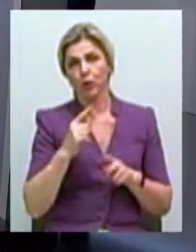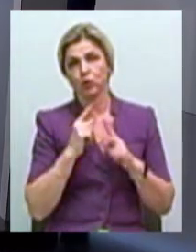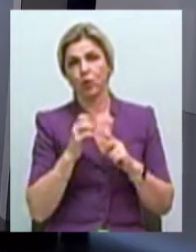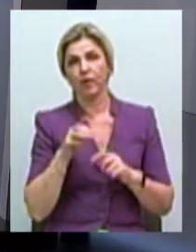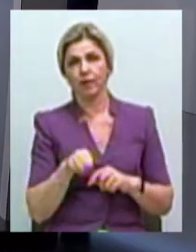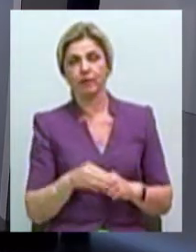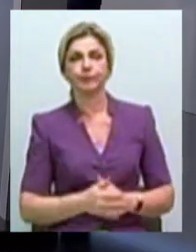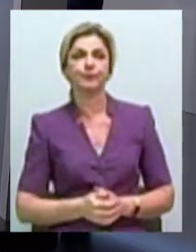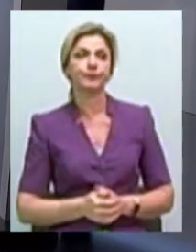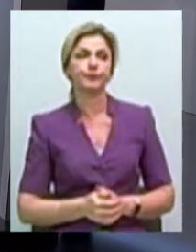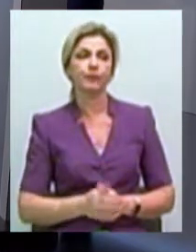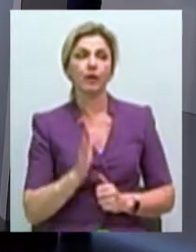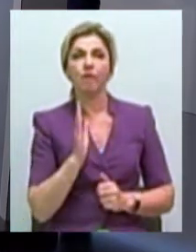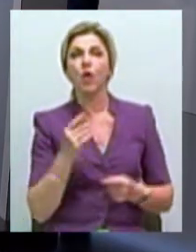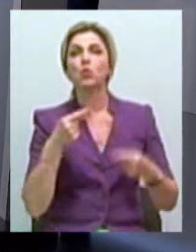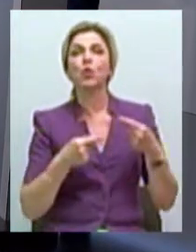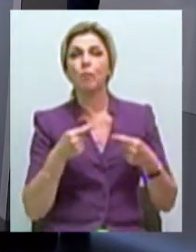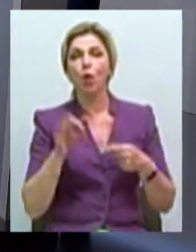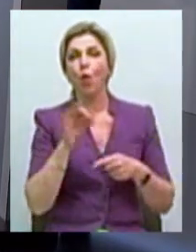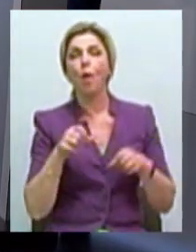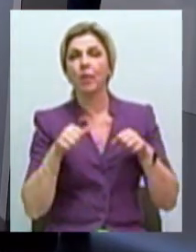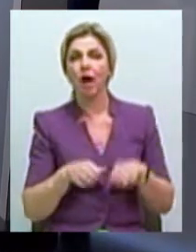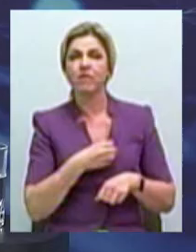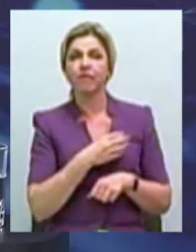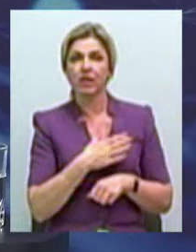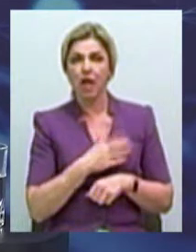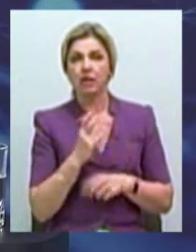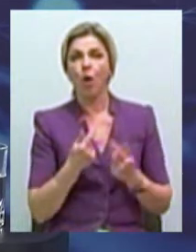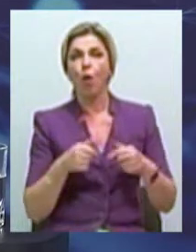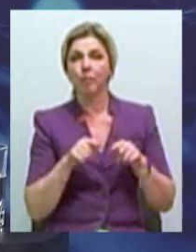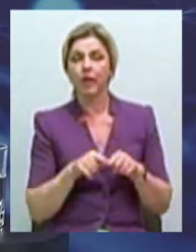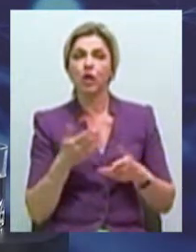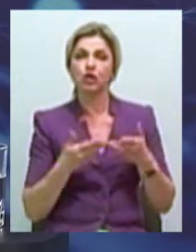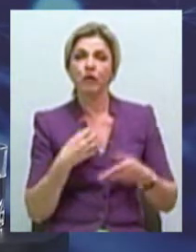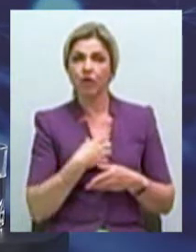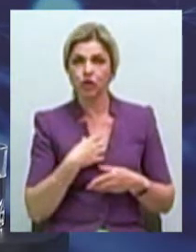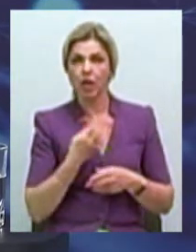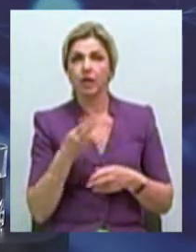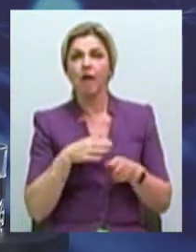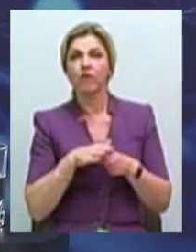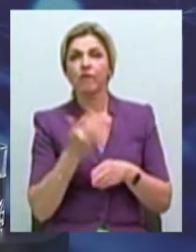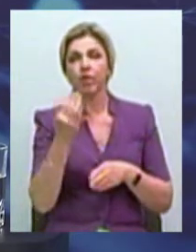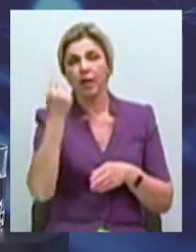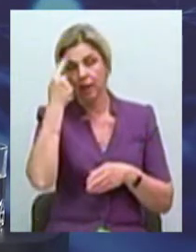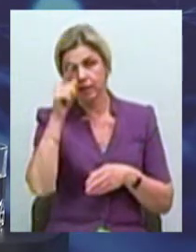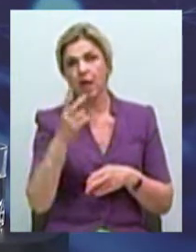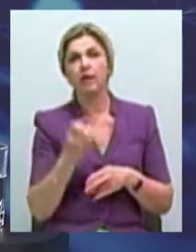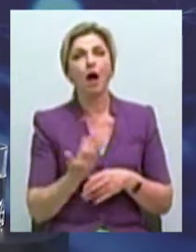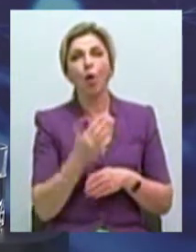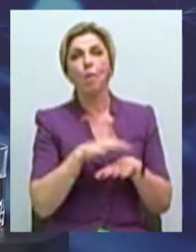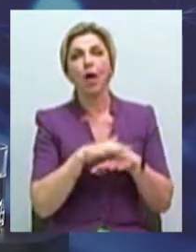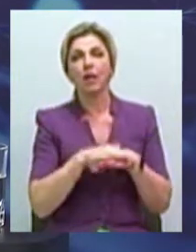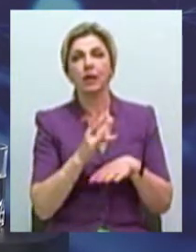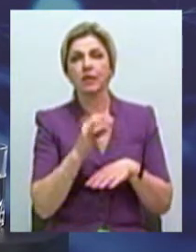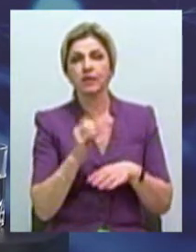В контексті суперечок щодо права власності на об'єкт, чи важливо для реалізації вашої ідеї, на чиєму балансі